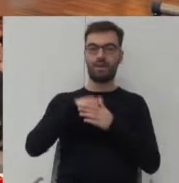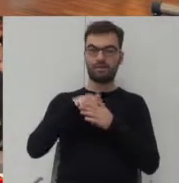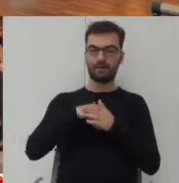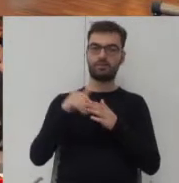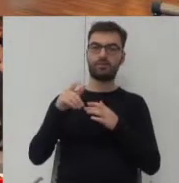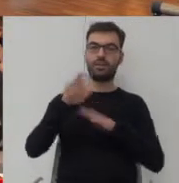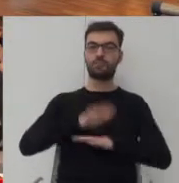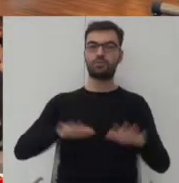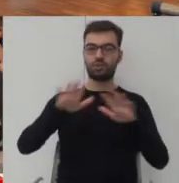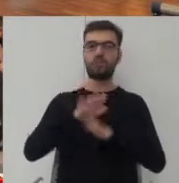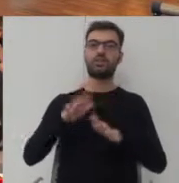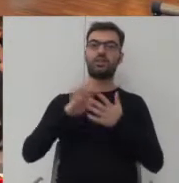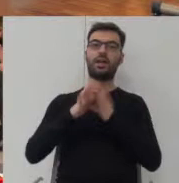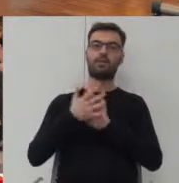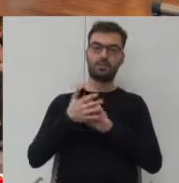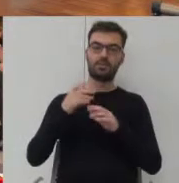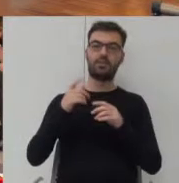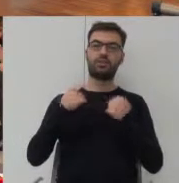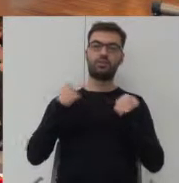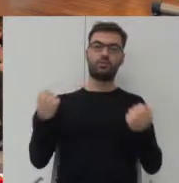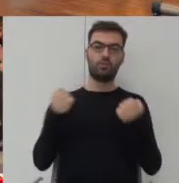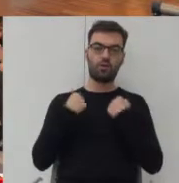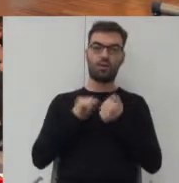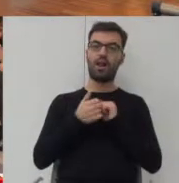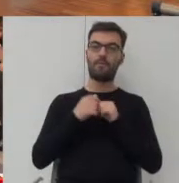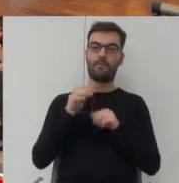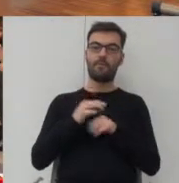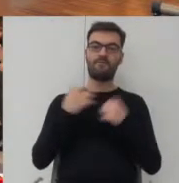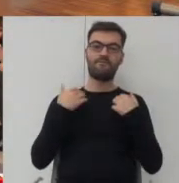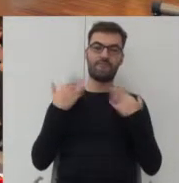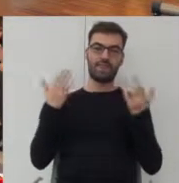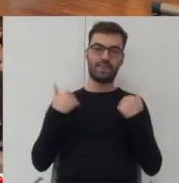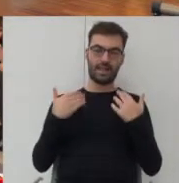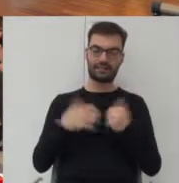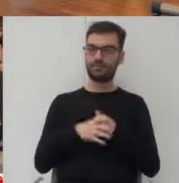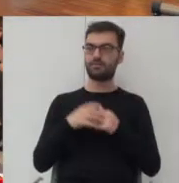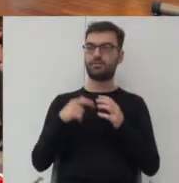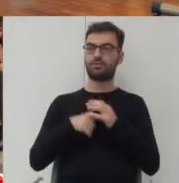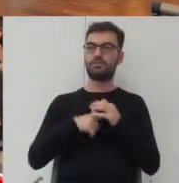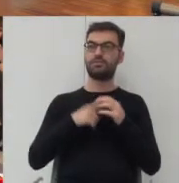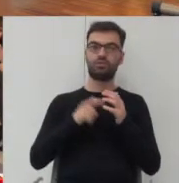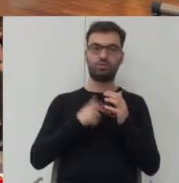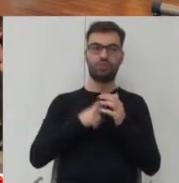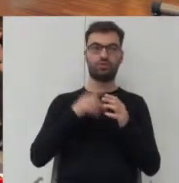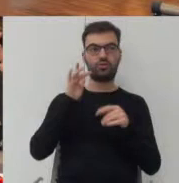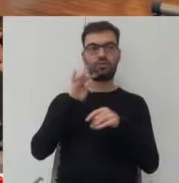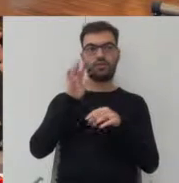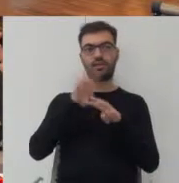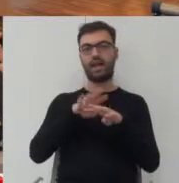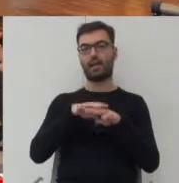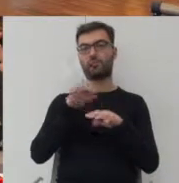przestrzeń rekreacyjną siłownie lub salę fitness, basen jest to często właśnie postrzegane jako argument